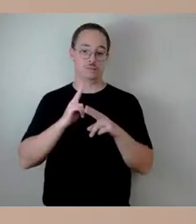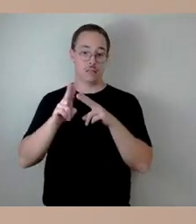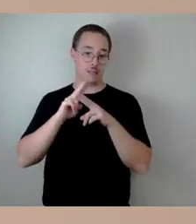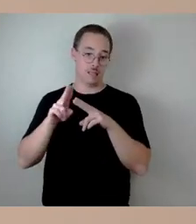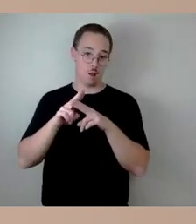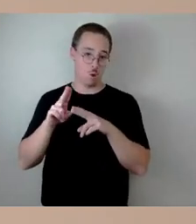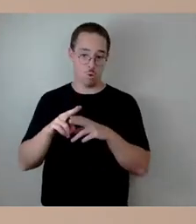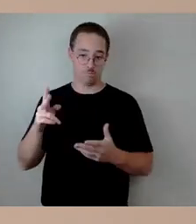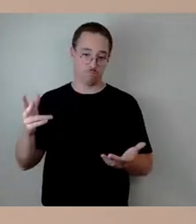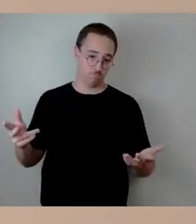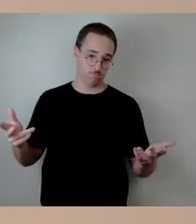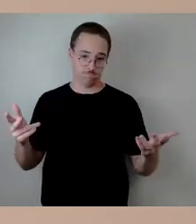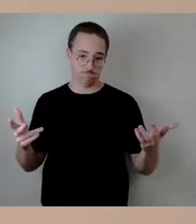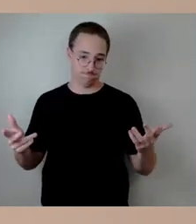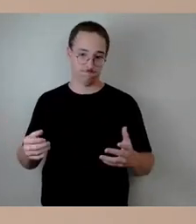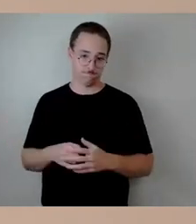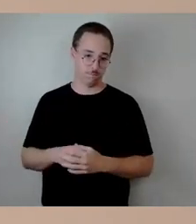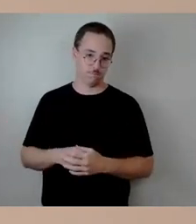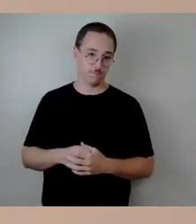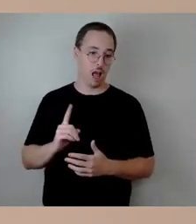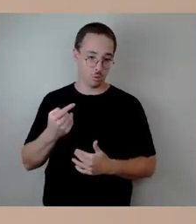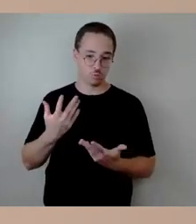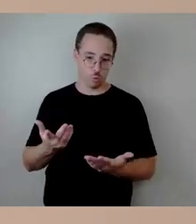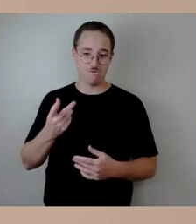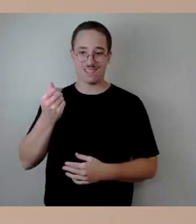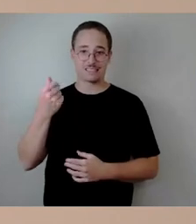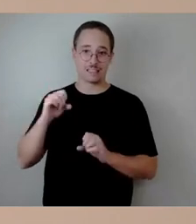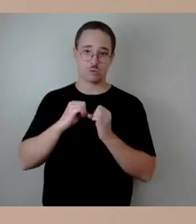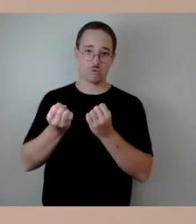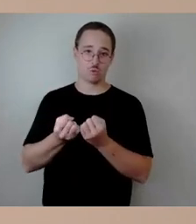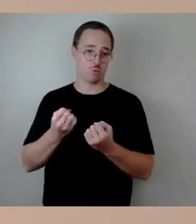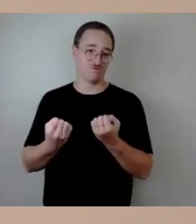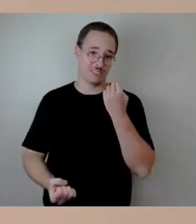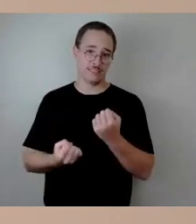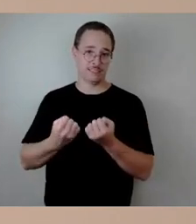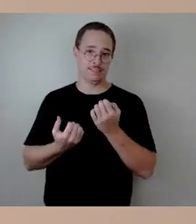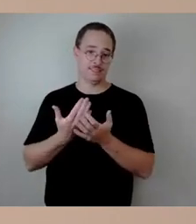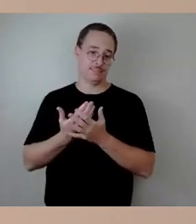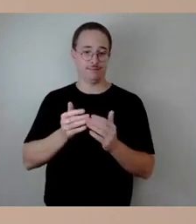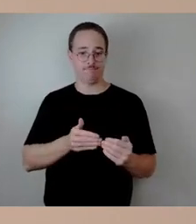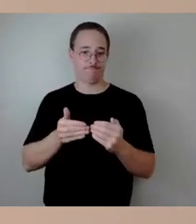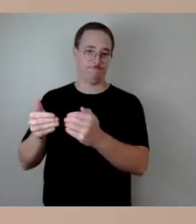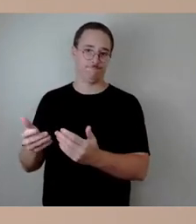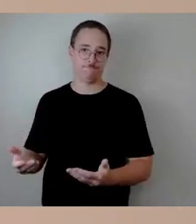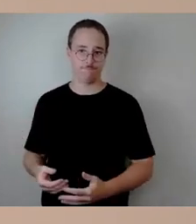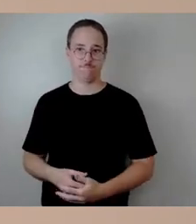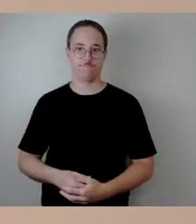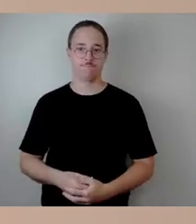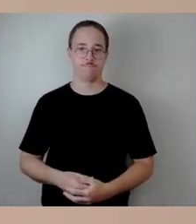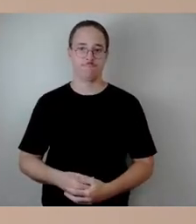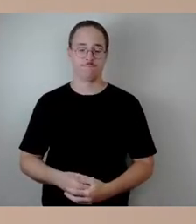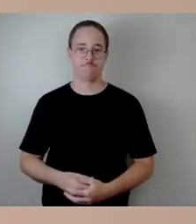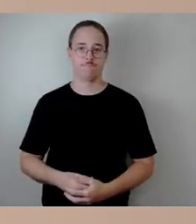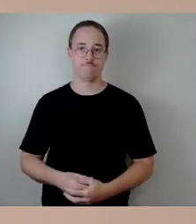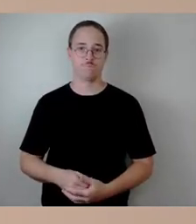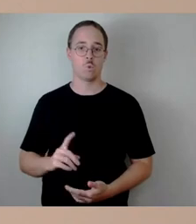aufgrund der finanziellen Situation nach hinten gezogen hatte und es dann erst